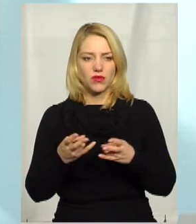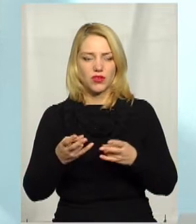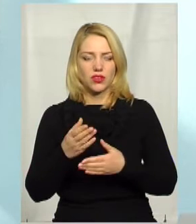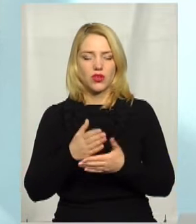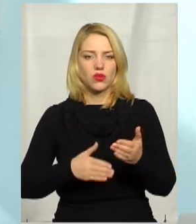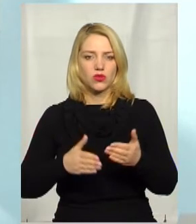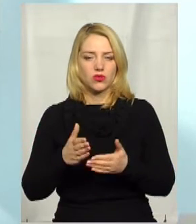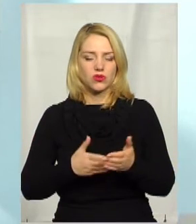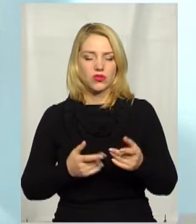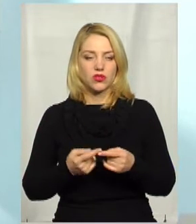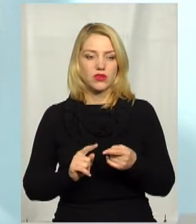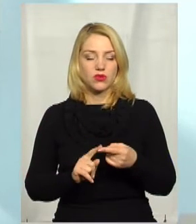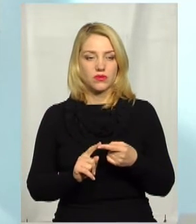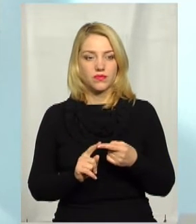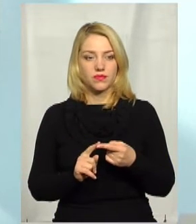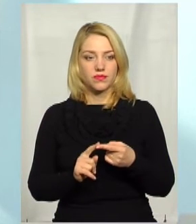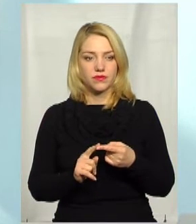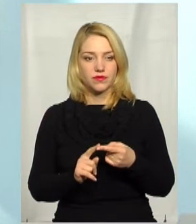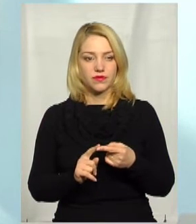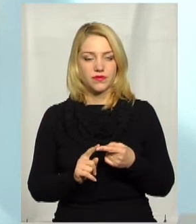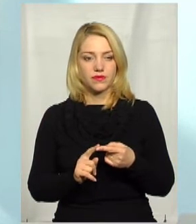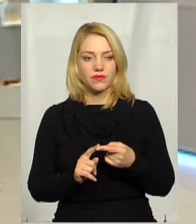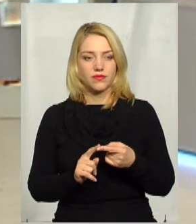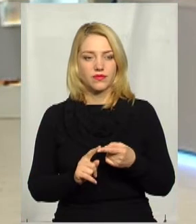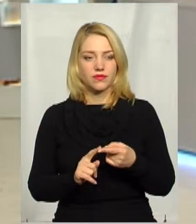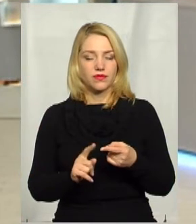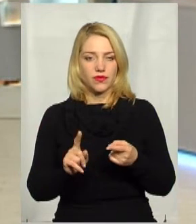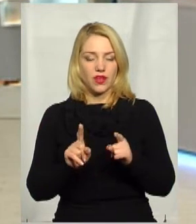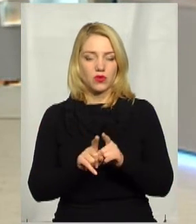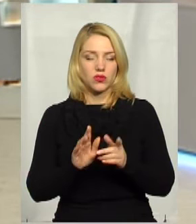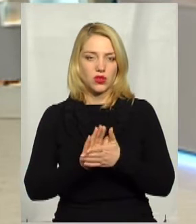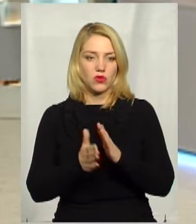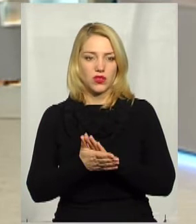оцю, ну, якби, ситуацію.